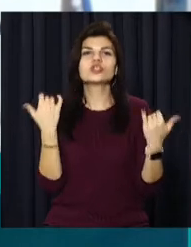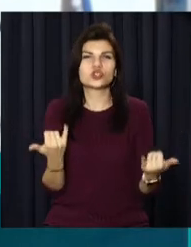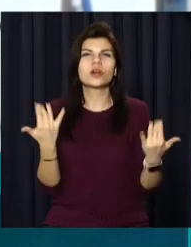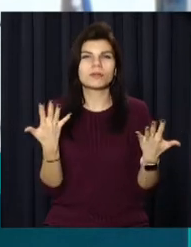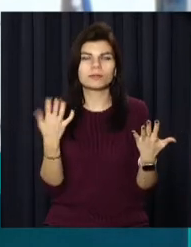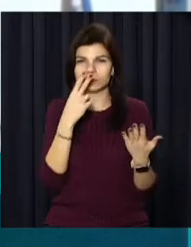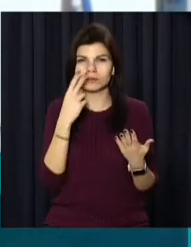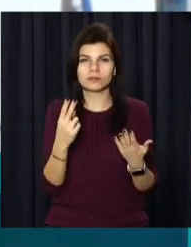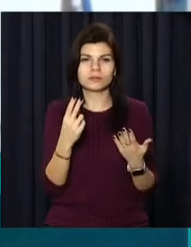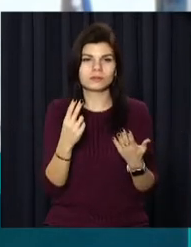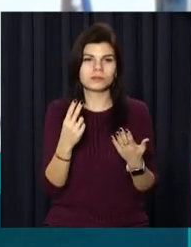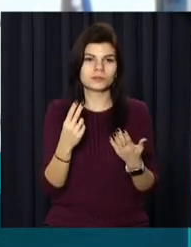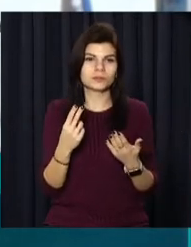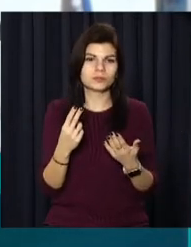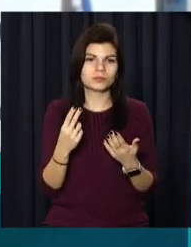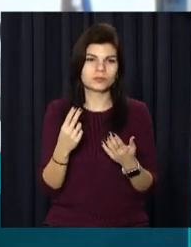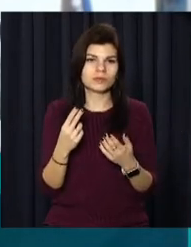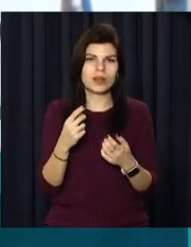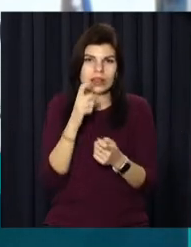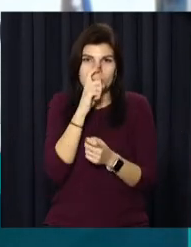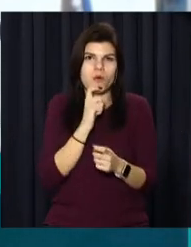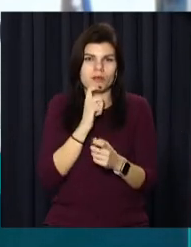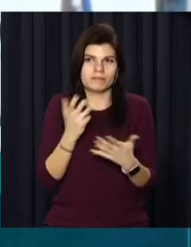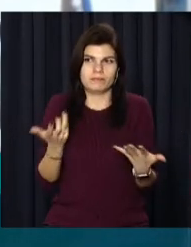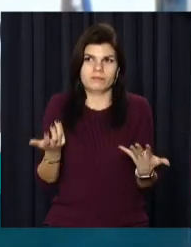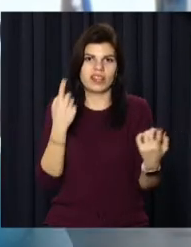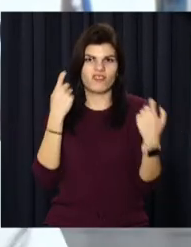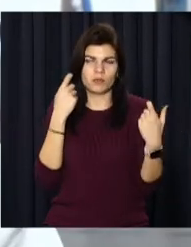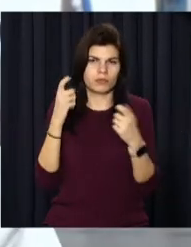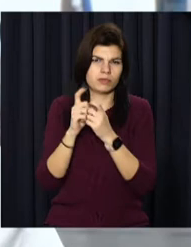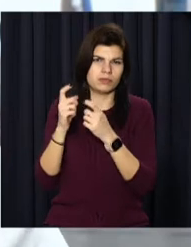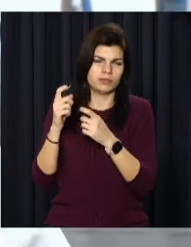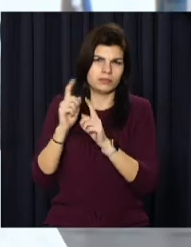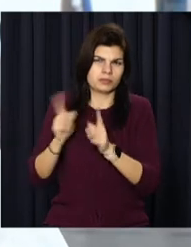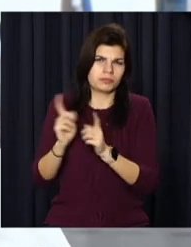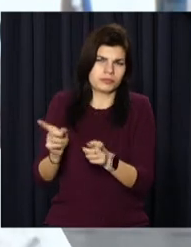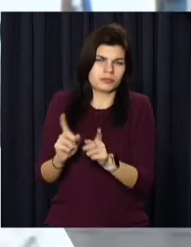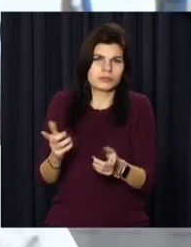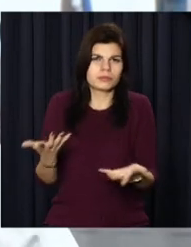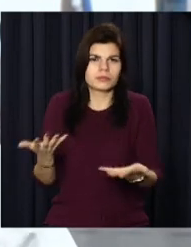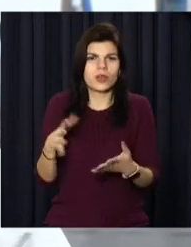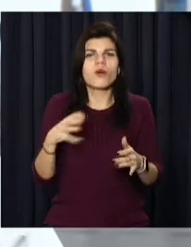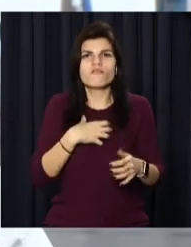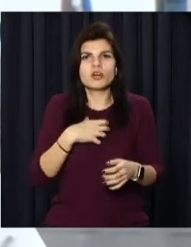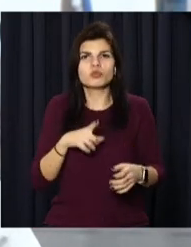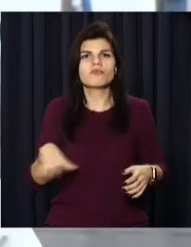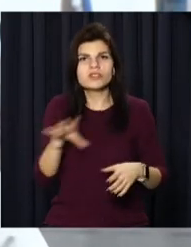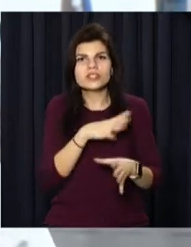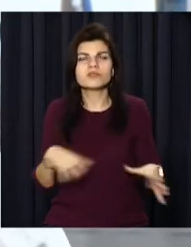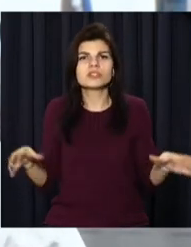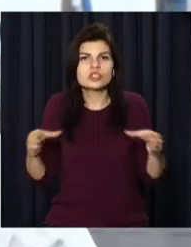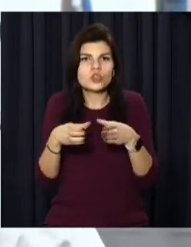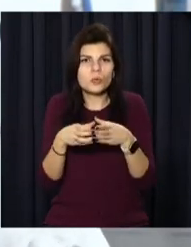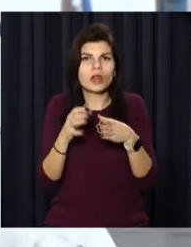непонімання, то дуже важливо усім разом зібратися та